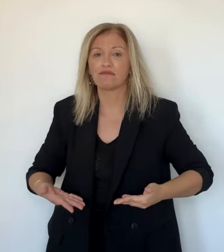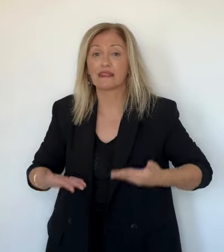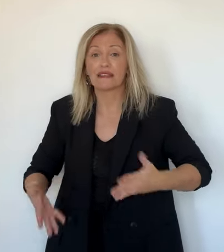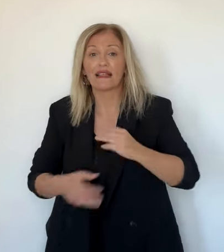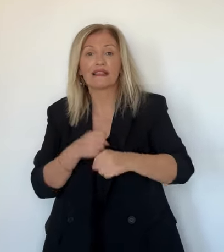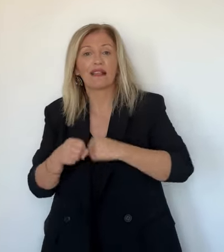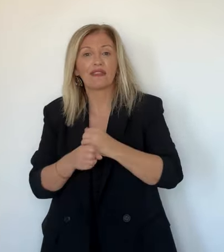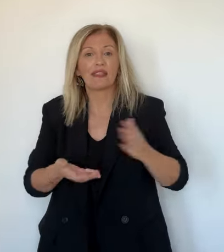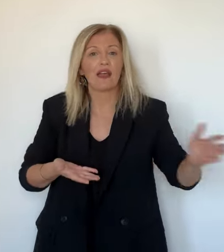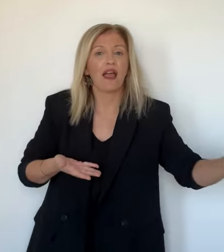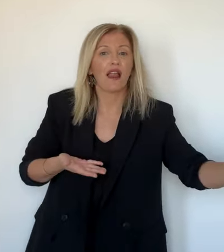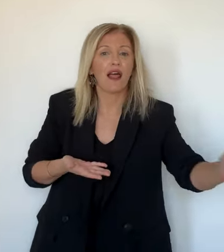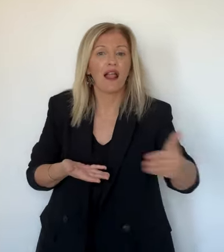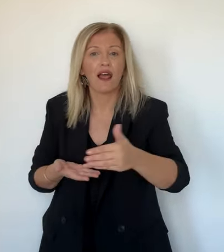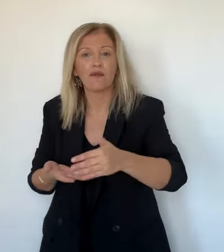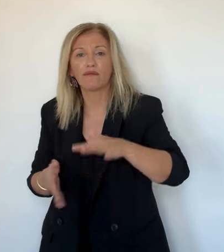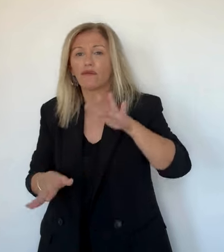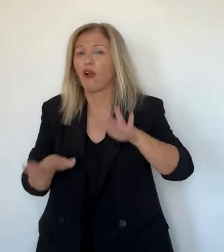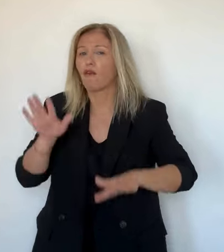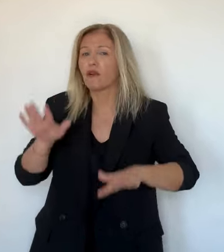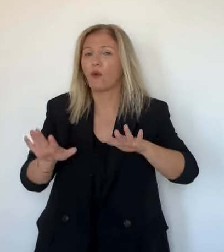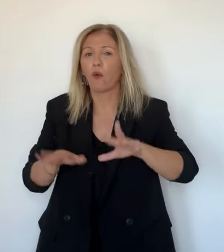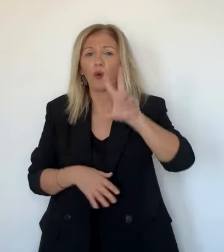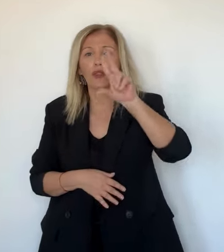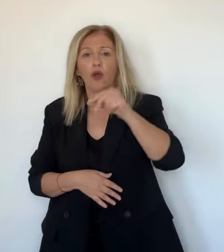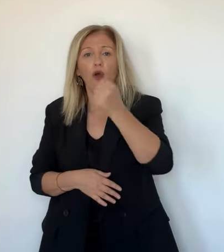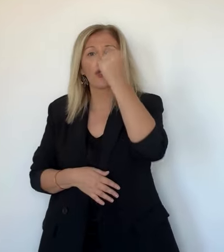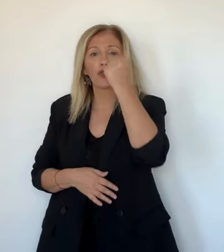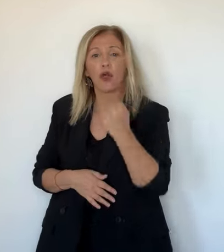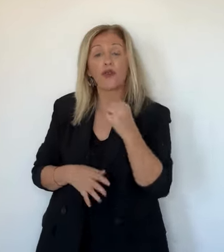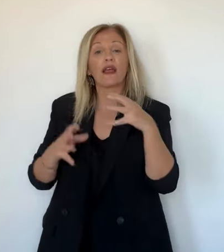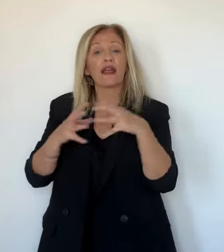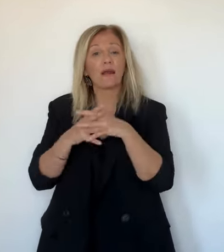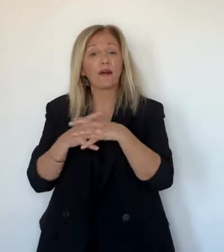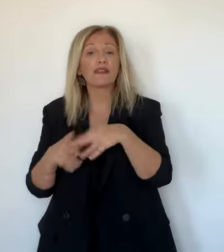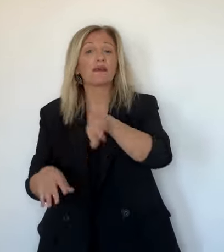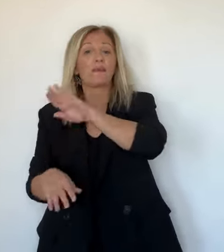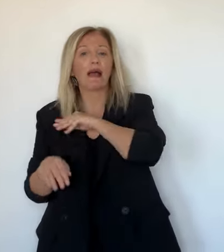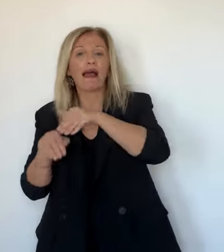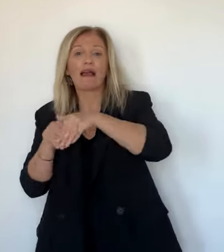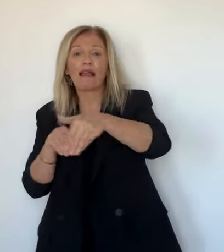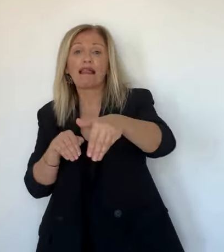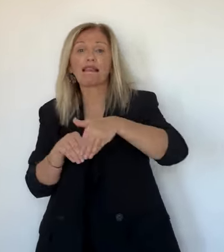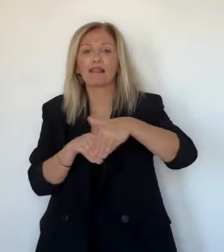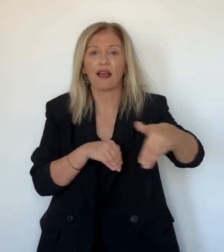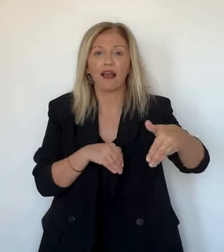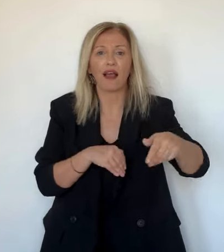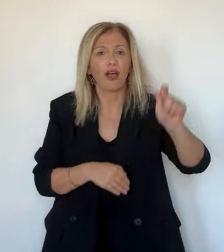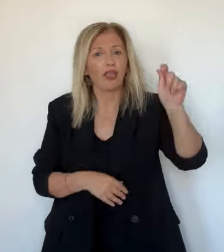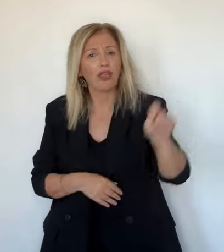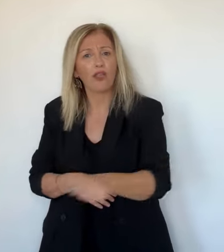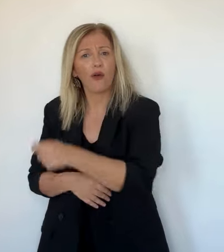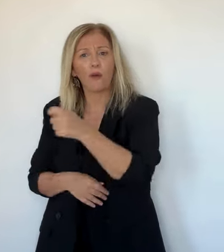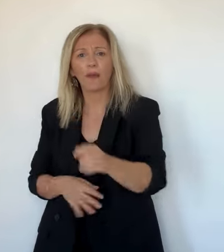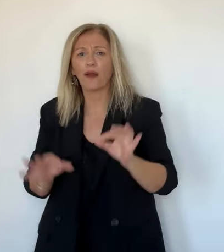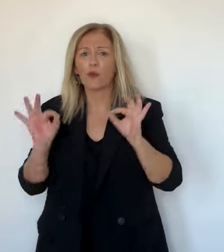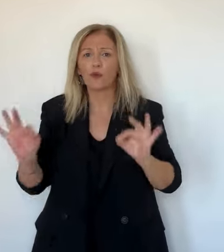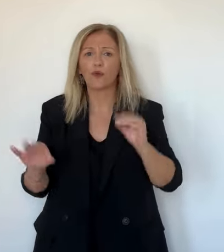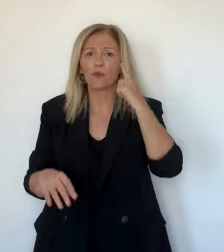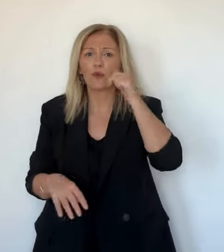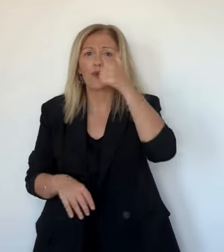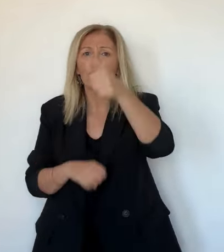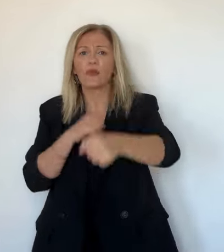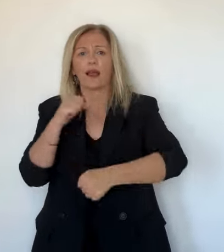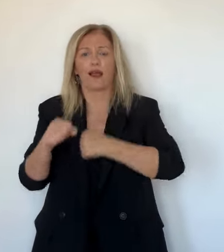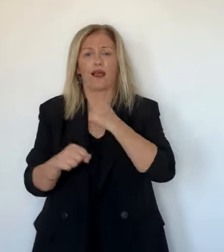prochains jours. Mais dans la majorité des cas, elle reste encore verte. Avec un rendement de 30 tonnes par hectare, la récolte 2024